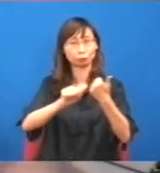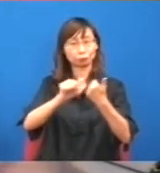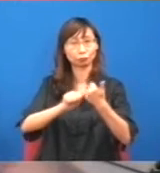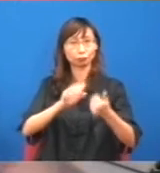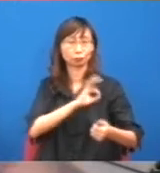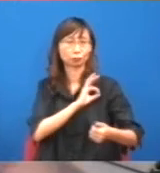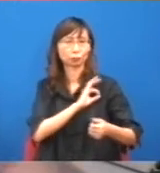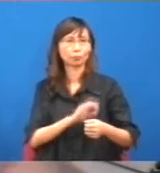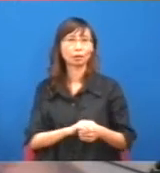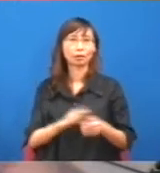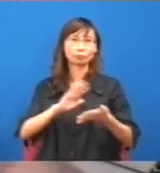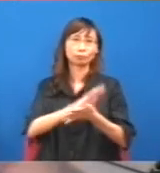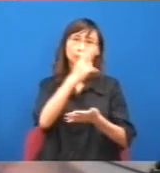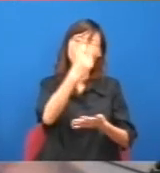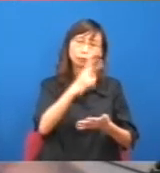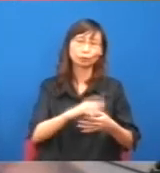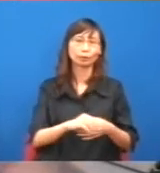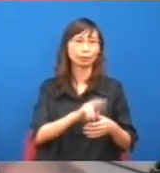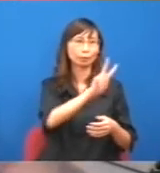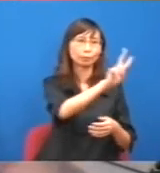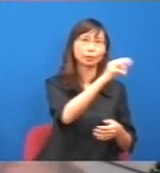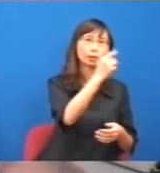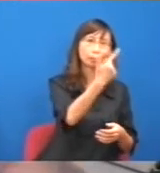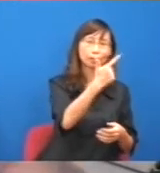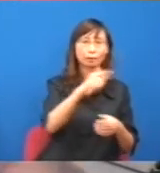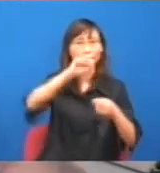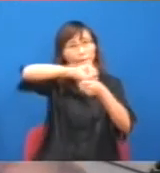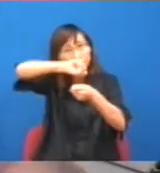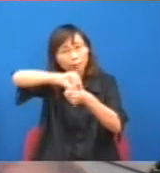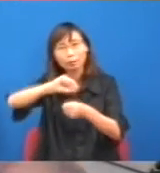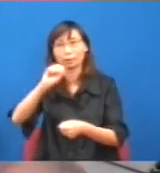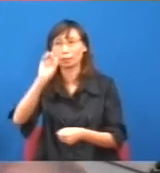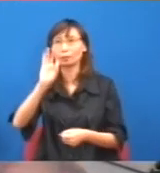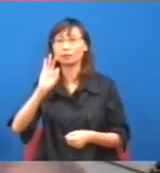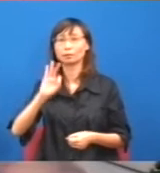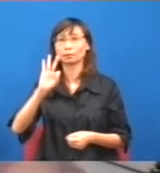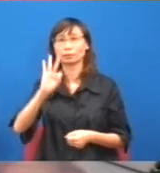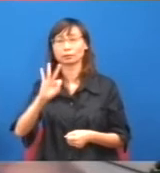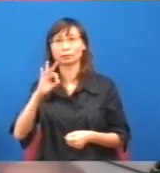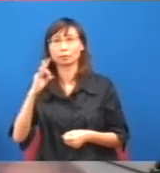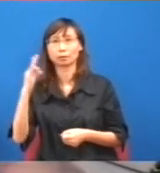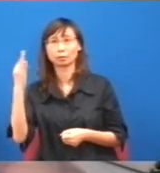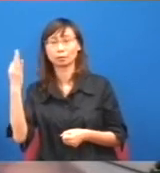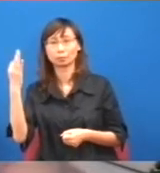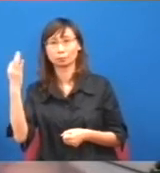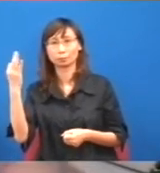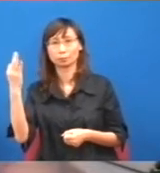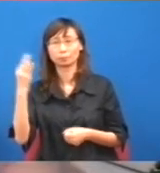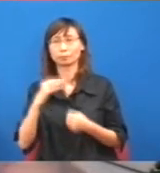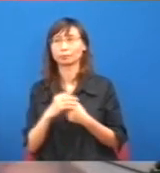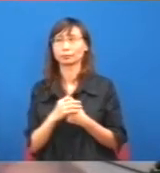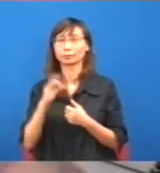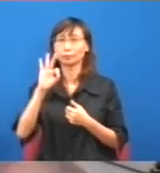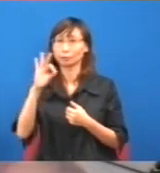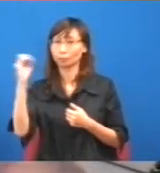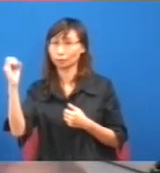大把,兩年,現在,我也不知道大家,到底是要還是不要,這個,如果用